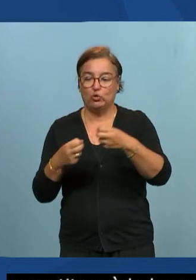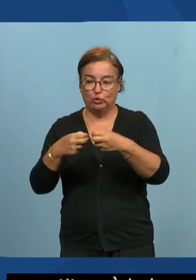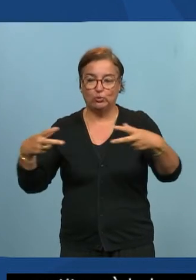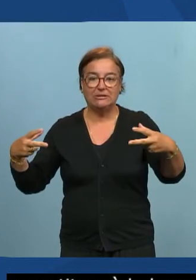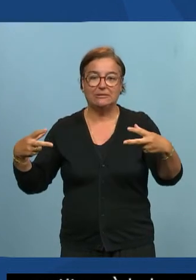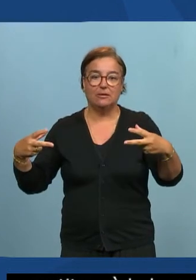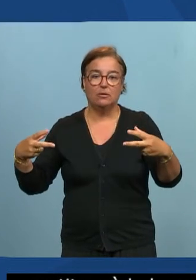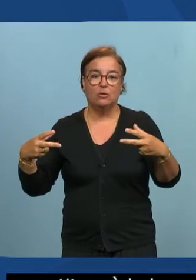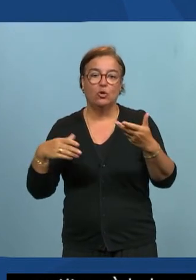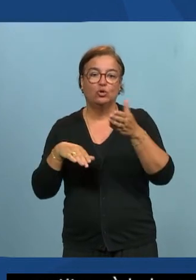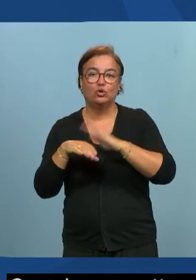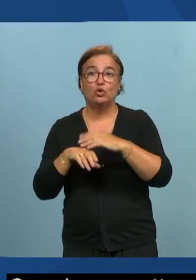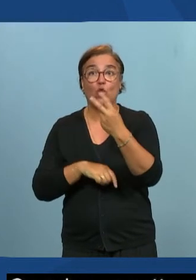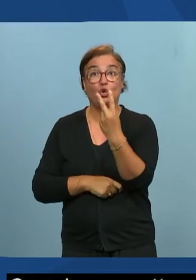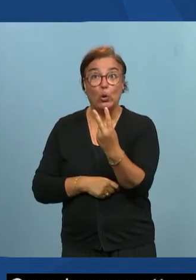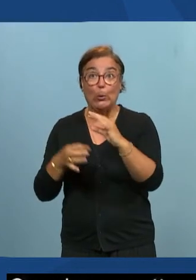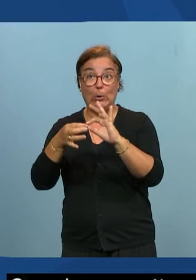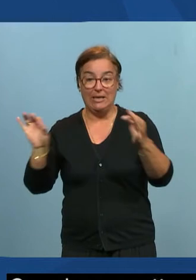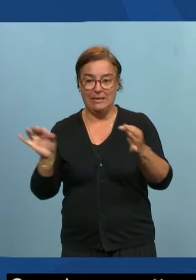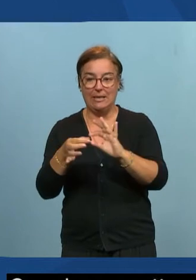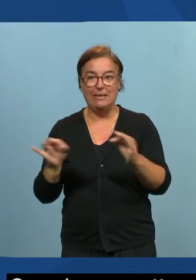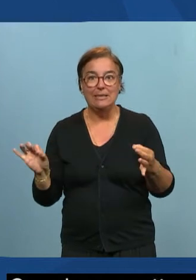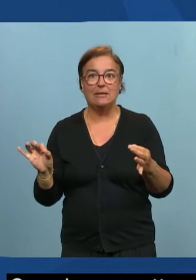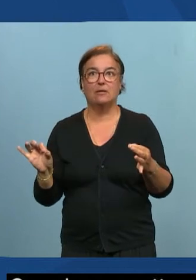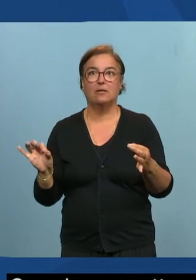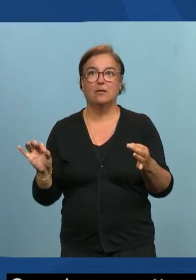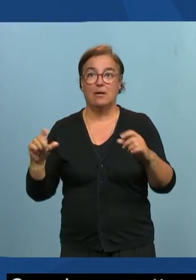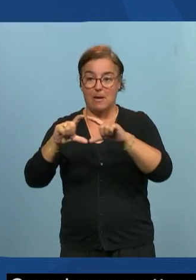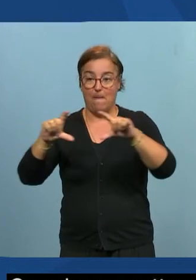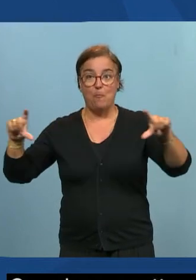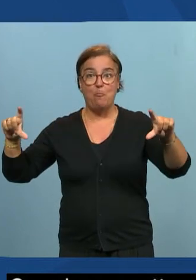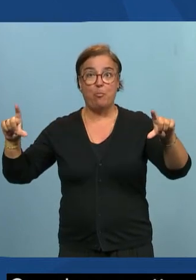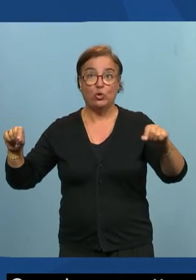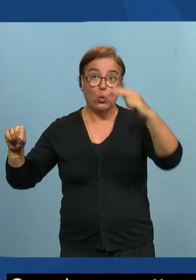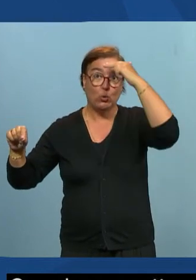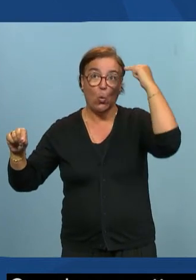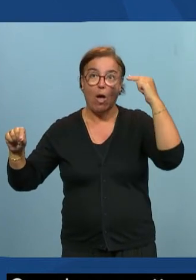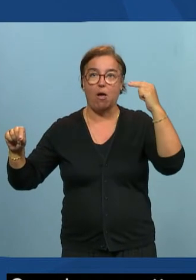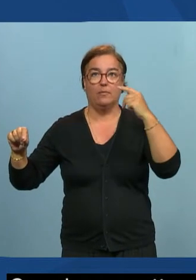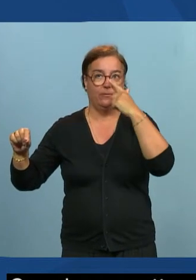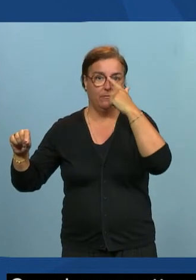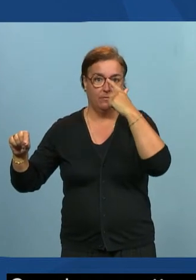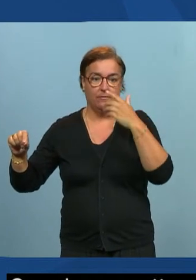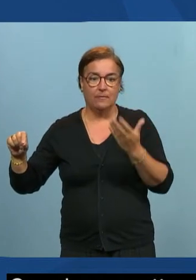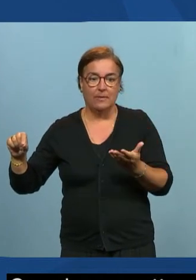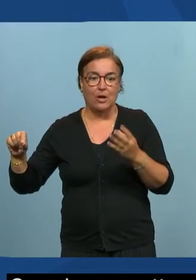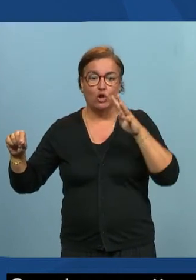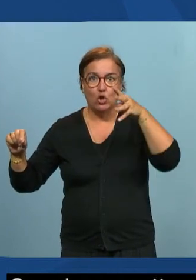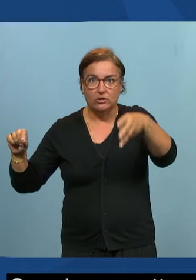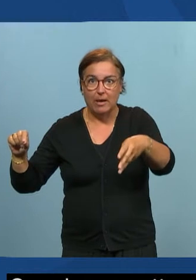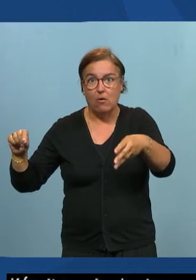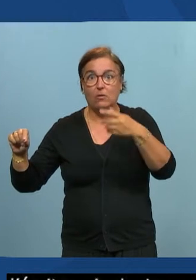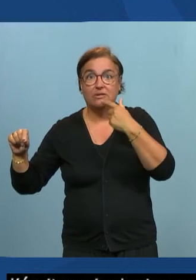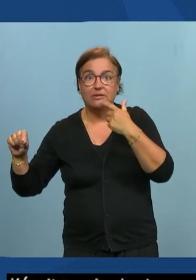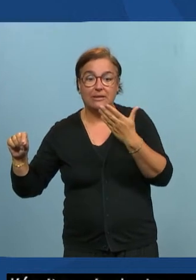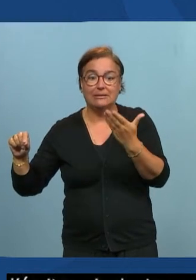deux lignes et entourés d'un bandeau noir transparent et c'est compatible avec tous les